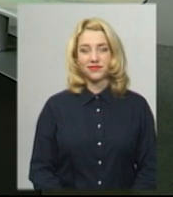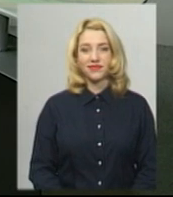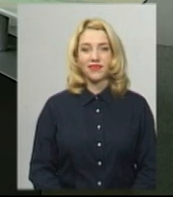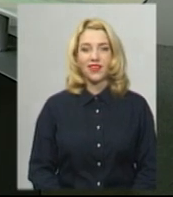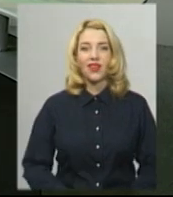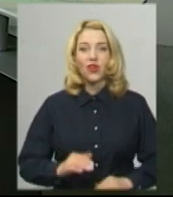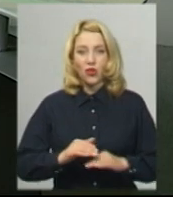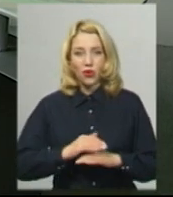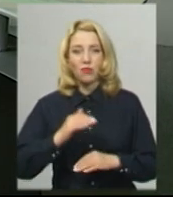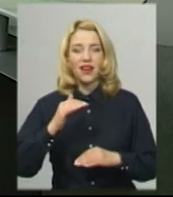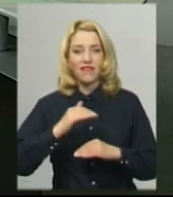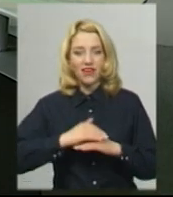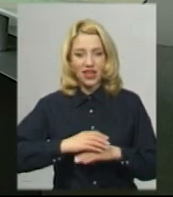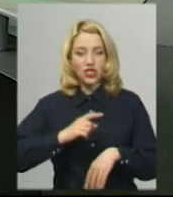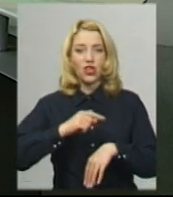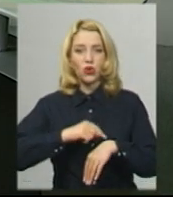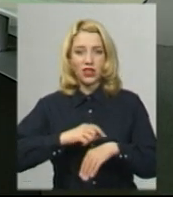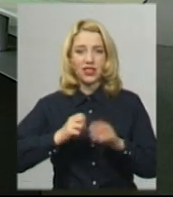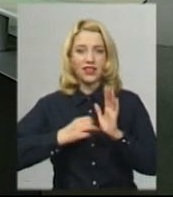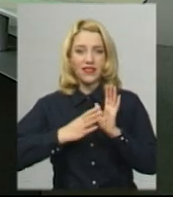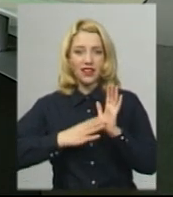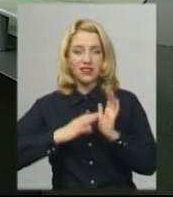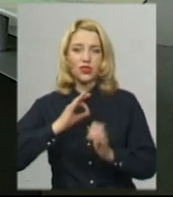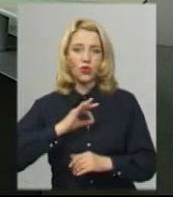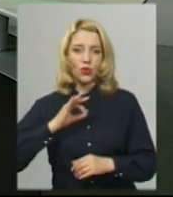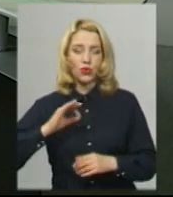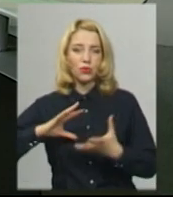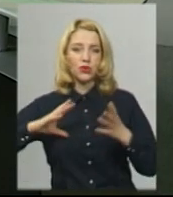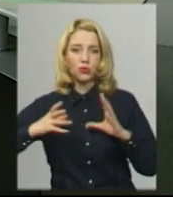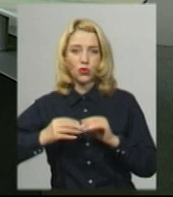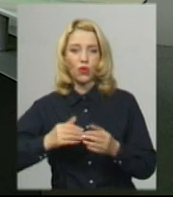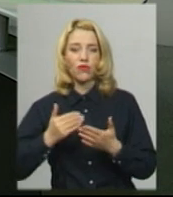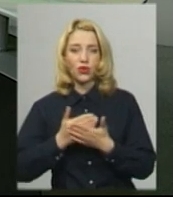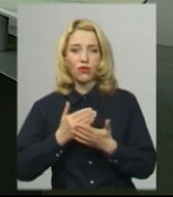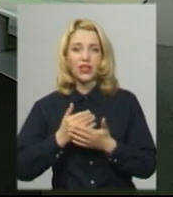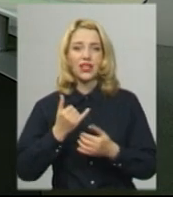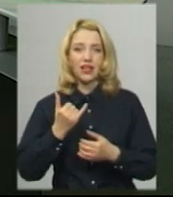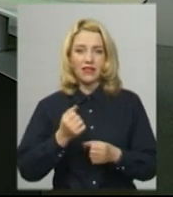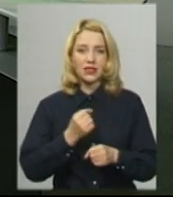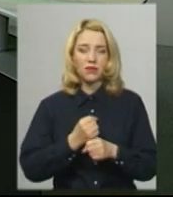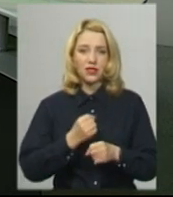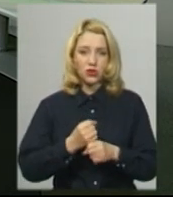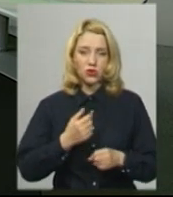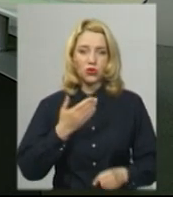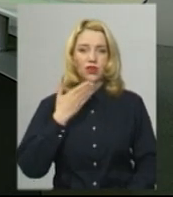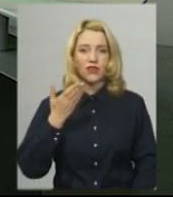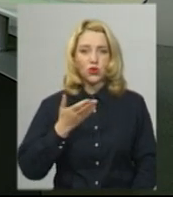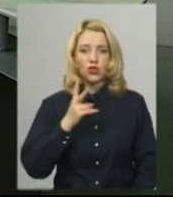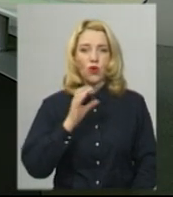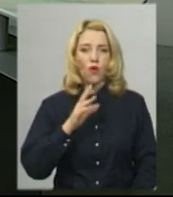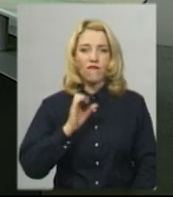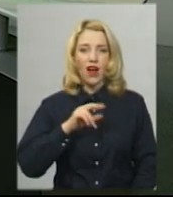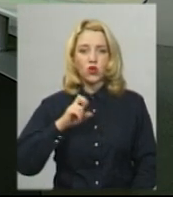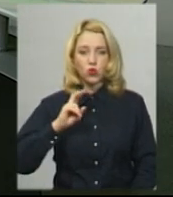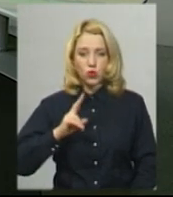Доброго вечора на годинку 19.00. Ви дивитесь підсумковий випуск новин. У студії для вас працює ведуча Валерія Ковальчук. На